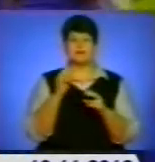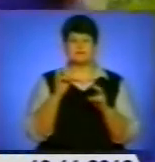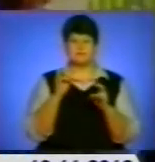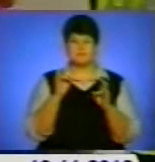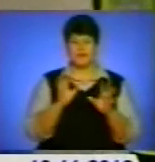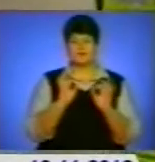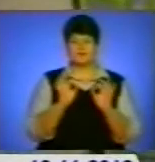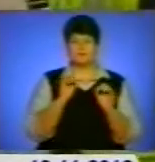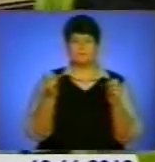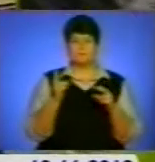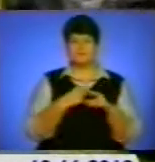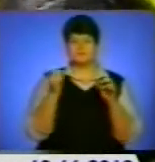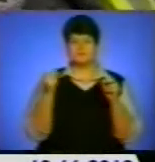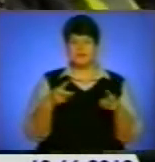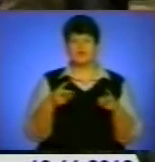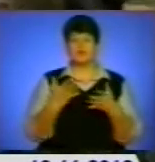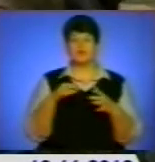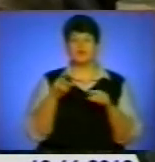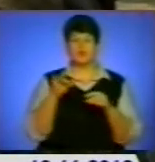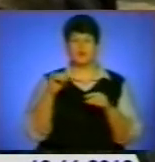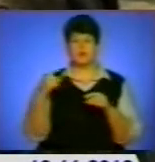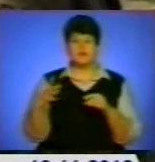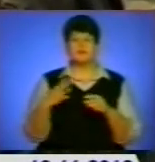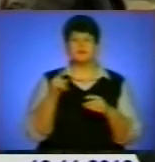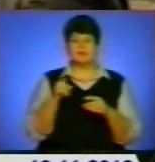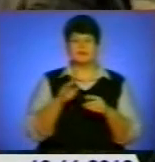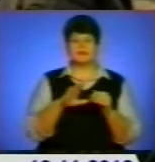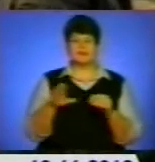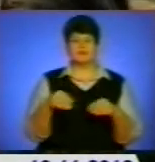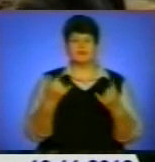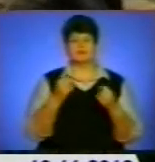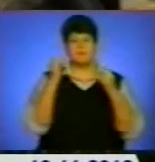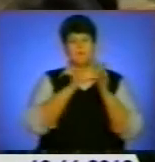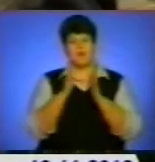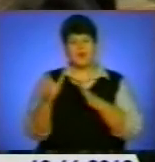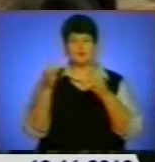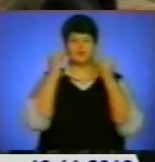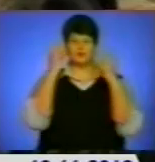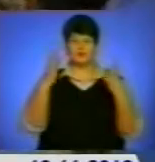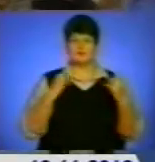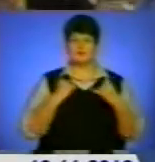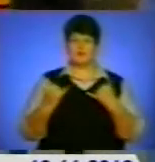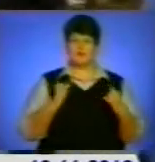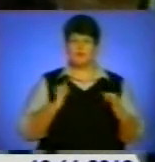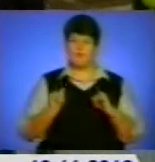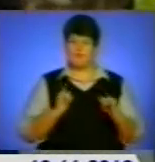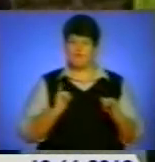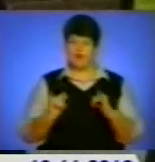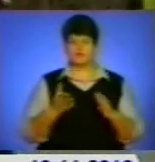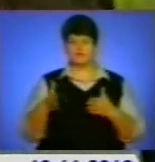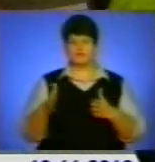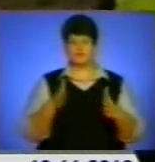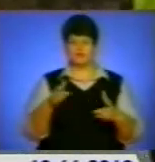справляв сам факт, що до безпеки закликають діти. Вони за порядок, культуру, взаємоповагу на дорозі, бо знають, від кожного з нас